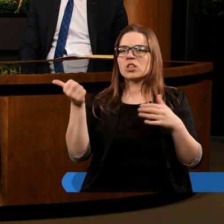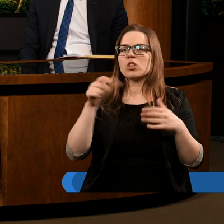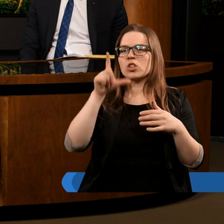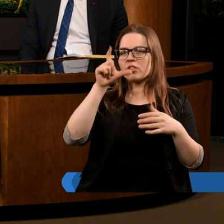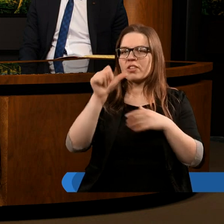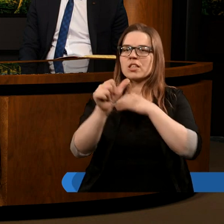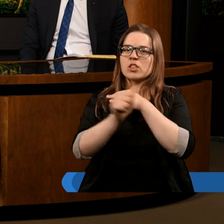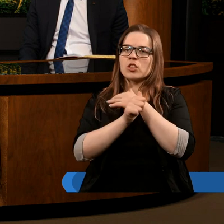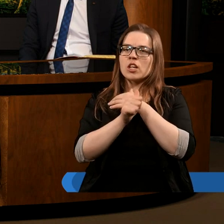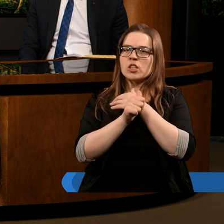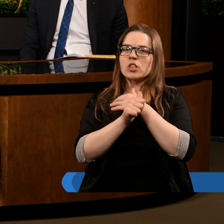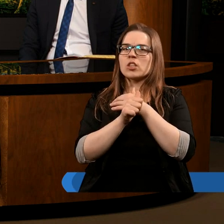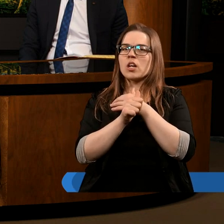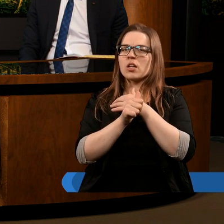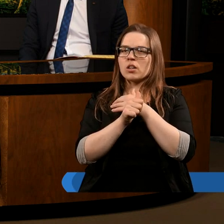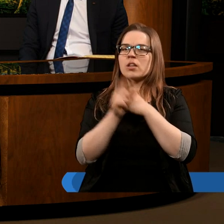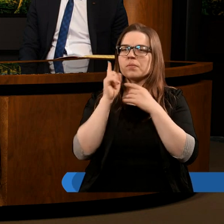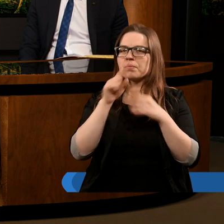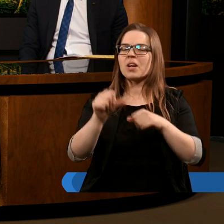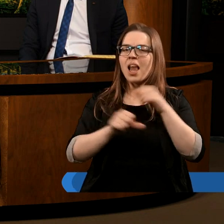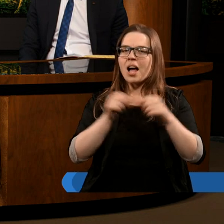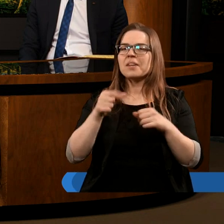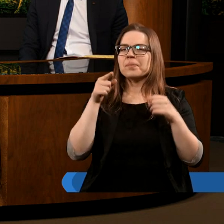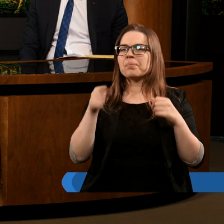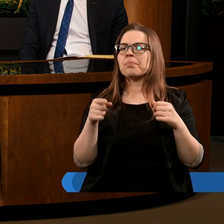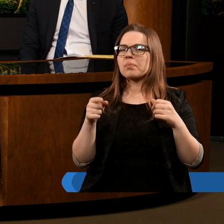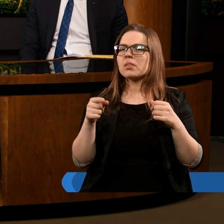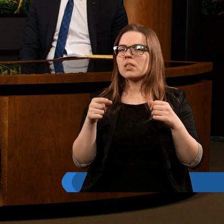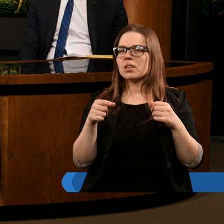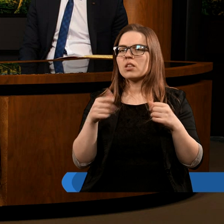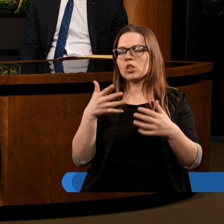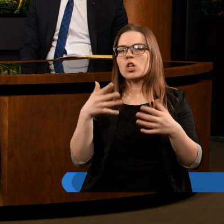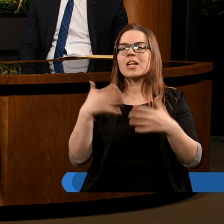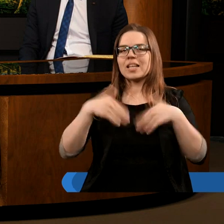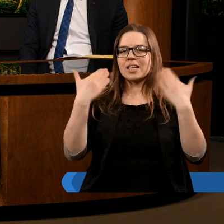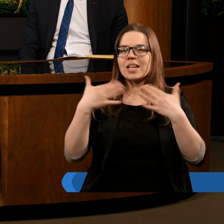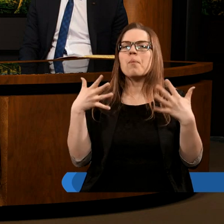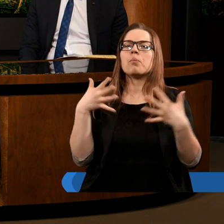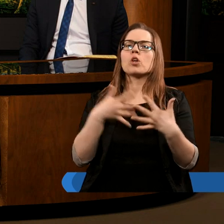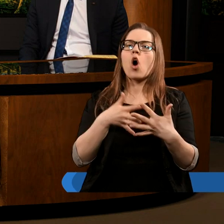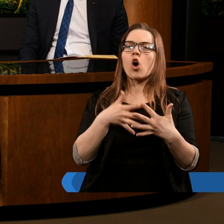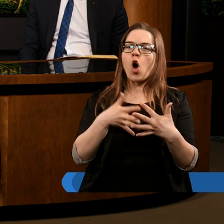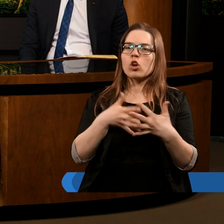tysiąc dwieście sześćdziesiąt rzeczywistych lat w ujęciu jako tysiąc dwieście sześćdziesiąt dni proroczych.